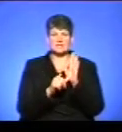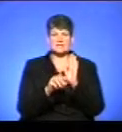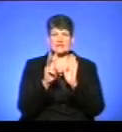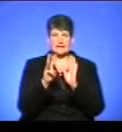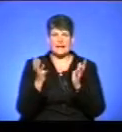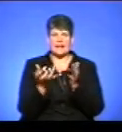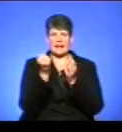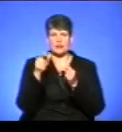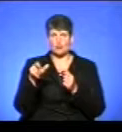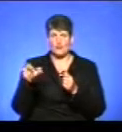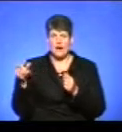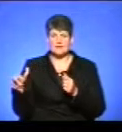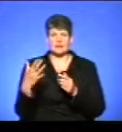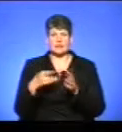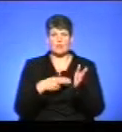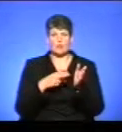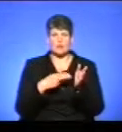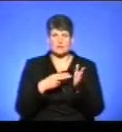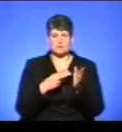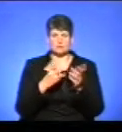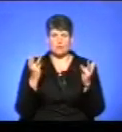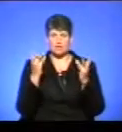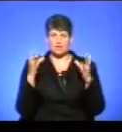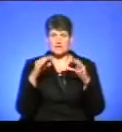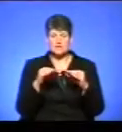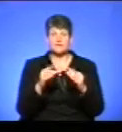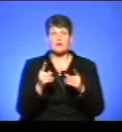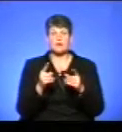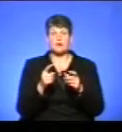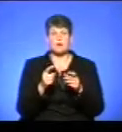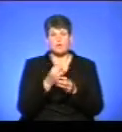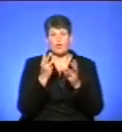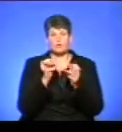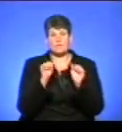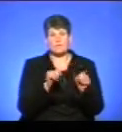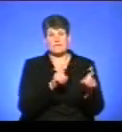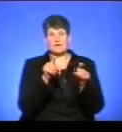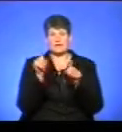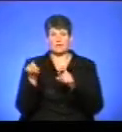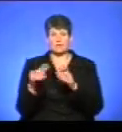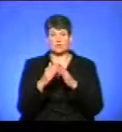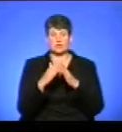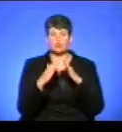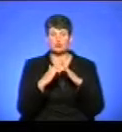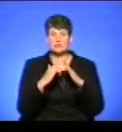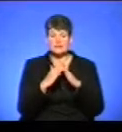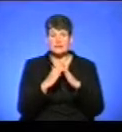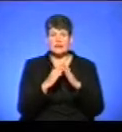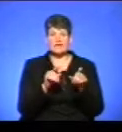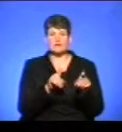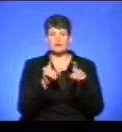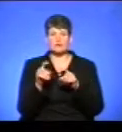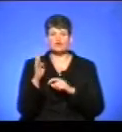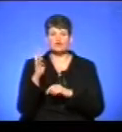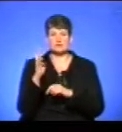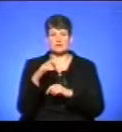рятувальники та пожежний поїзд. Полум'я могло перекинутися на сусідні приватні будинки. Евакуювали майже